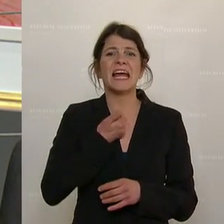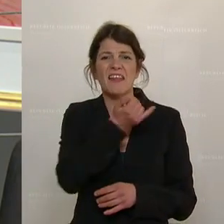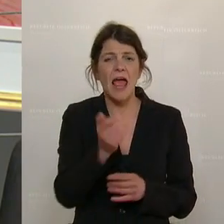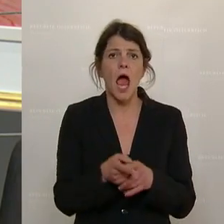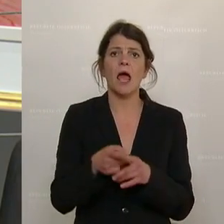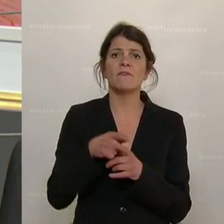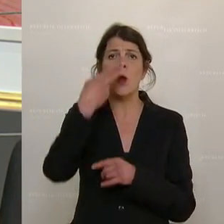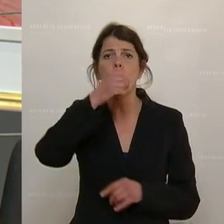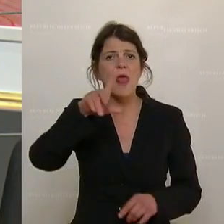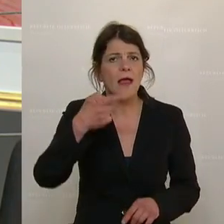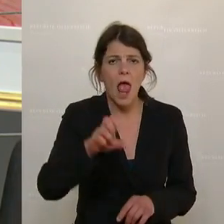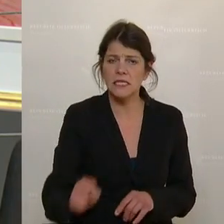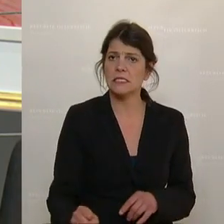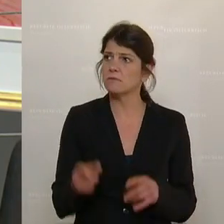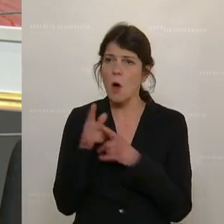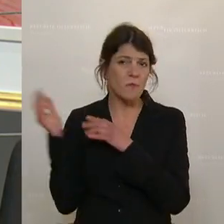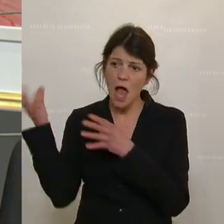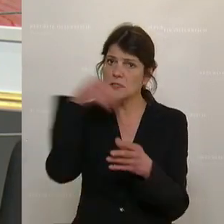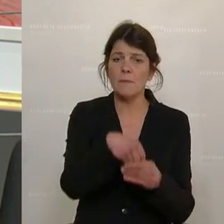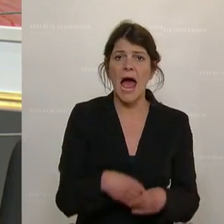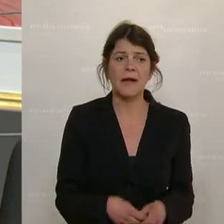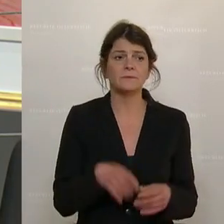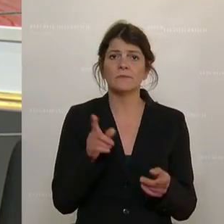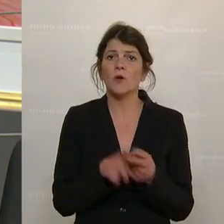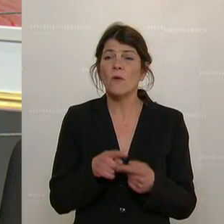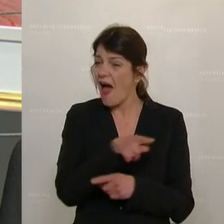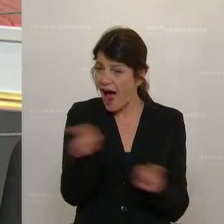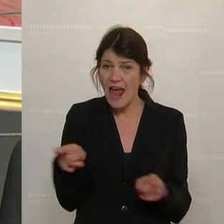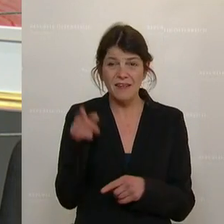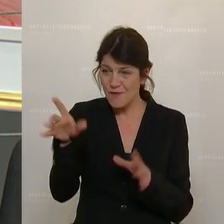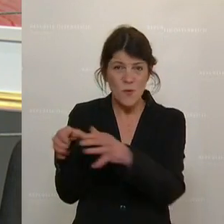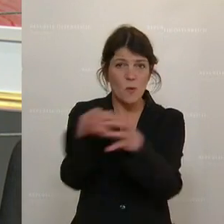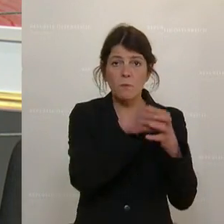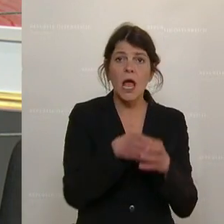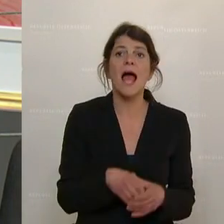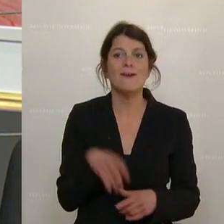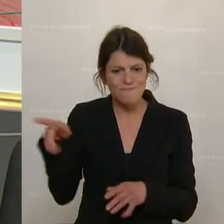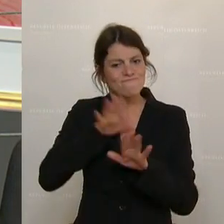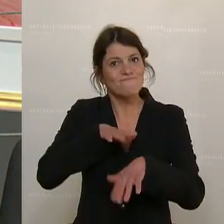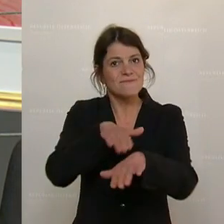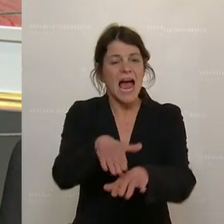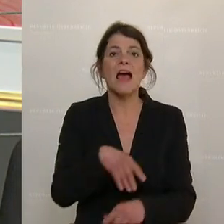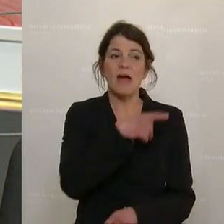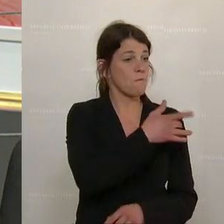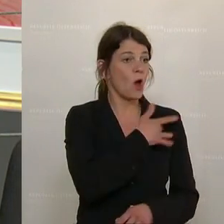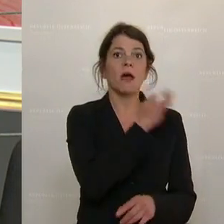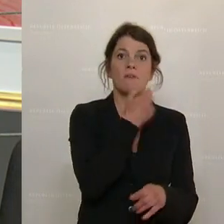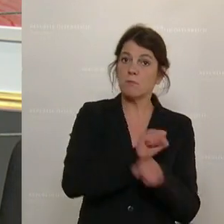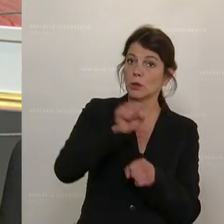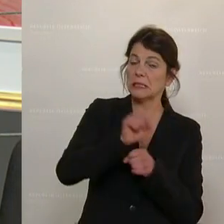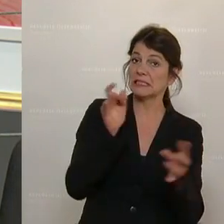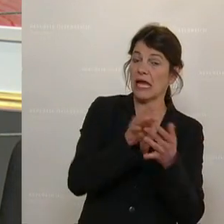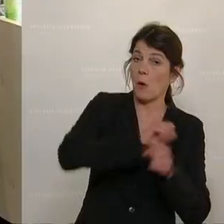Hooligans und all die missbrauchen den Protest der Bürgerinnen und Bürger.